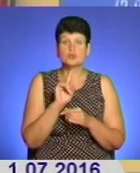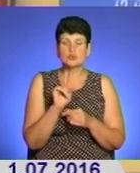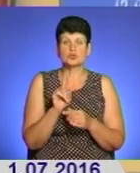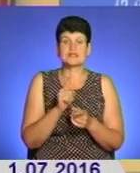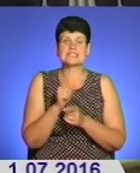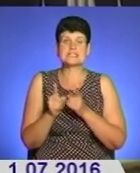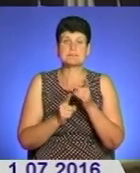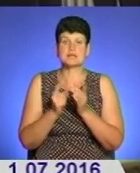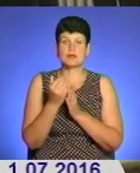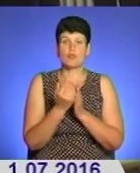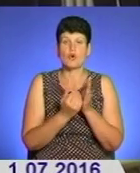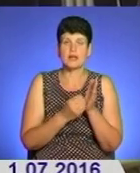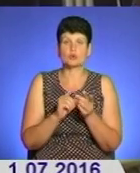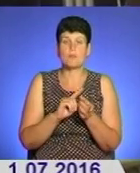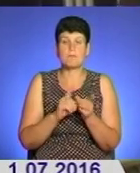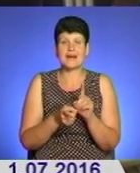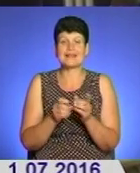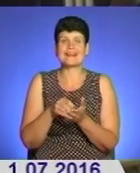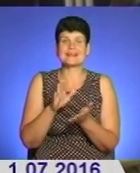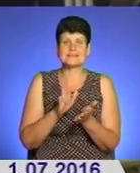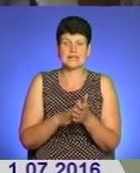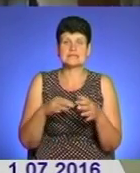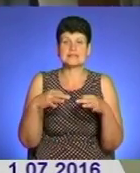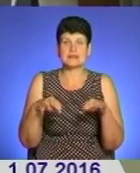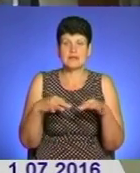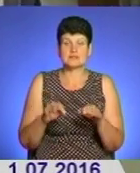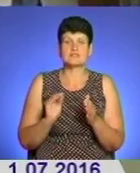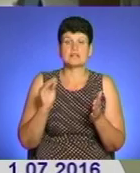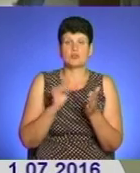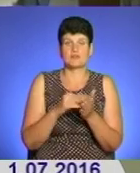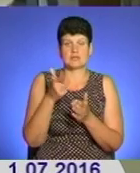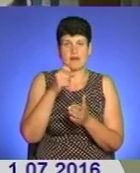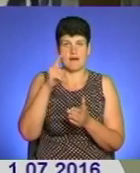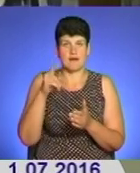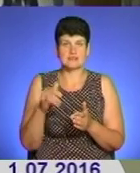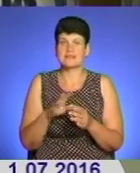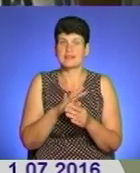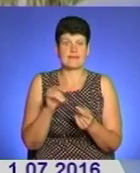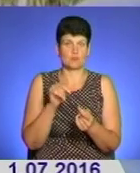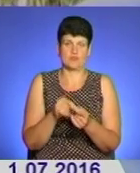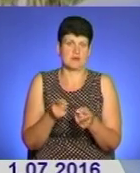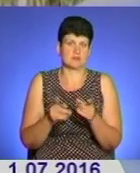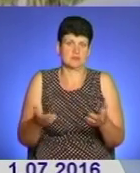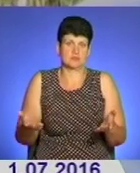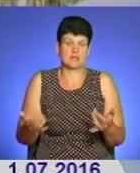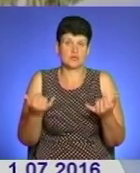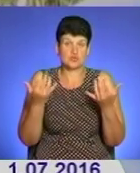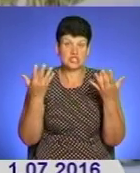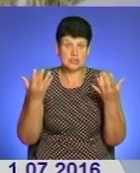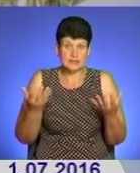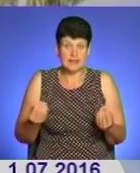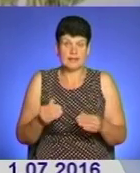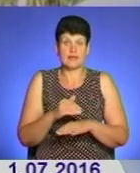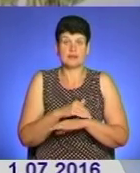порядку перереєстрації транспортних засобів під час встановлення газобалонного обладнання, не відповідає дійсності. На сьогоднішній день на